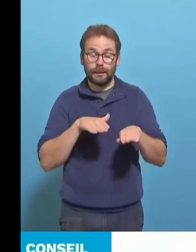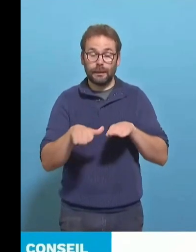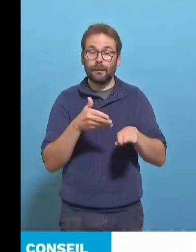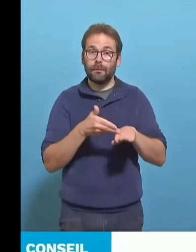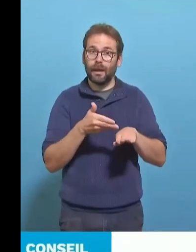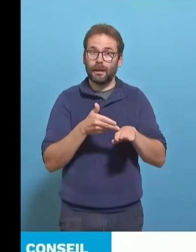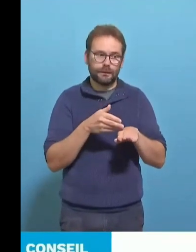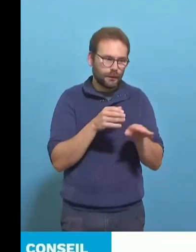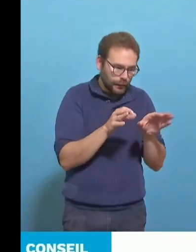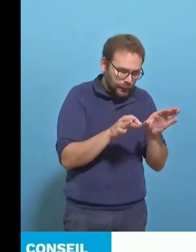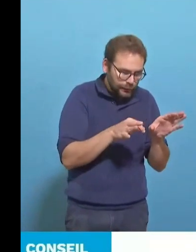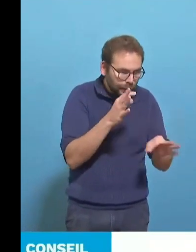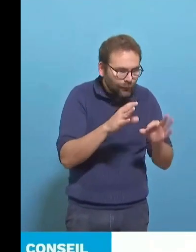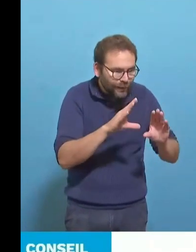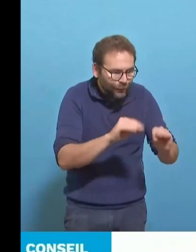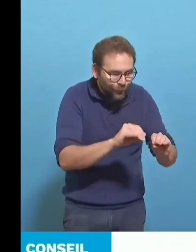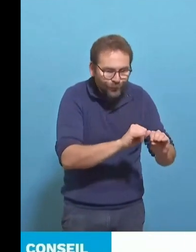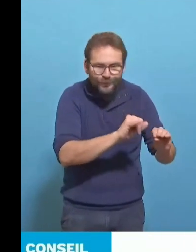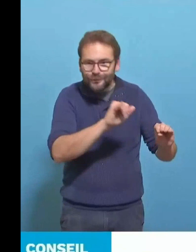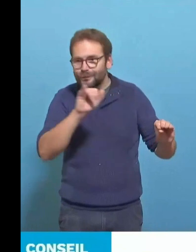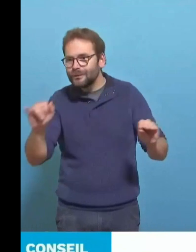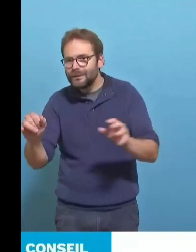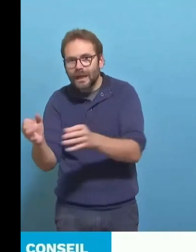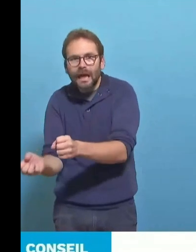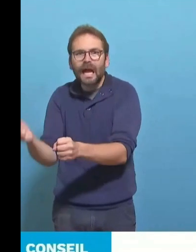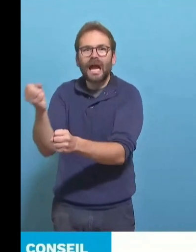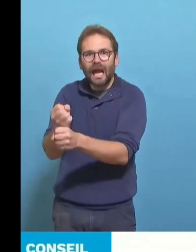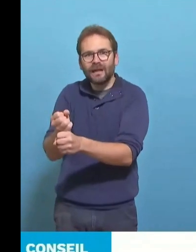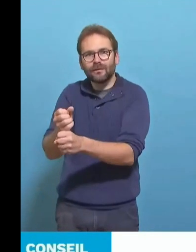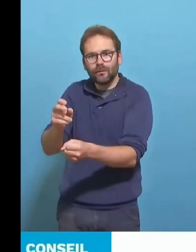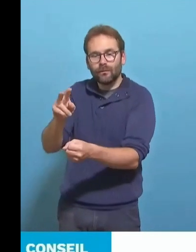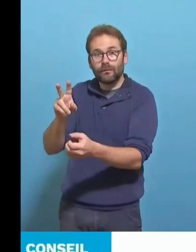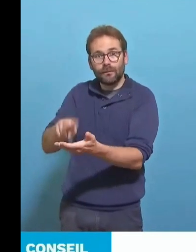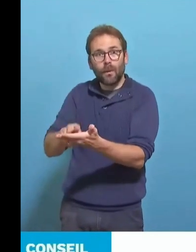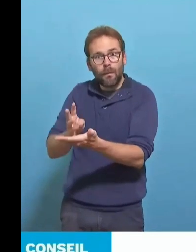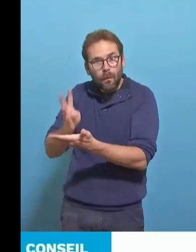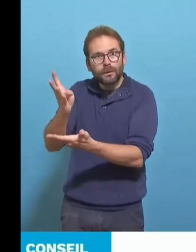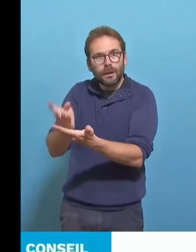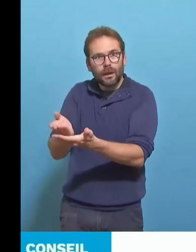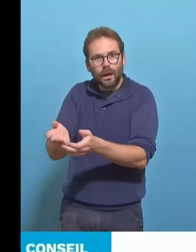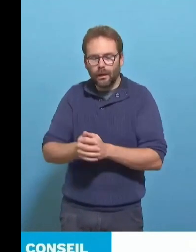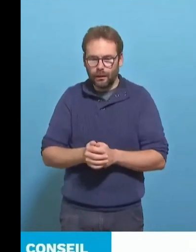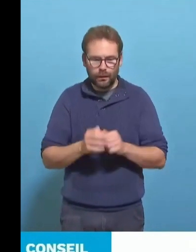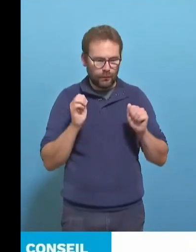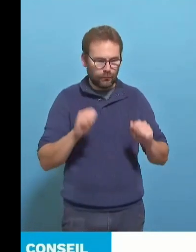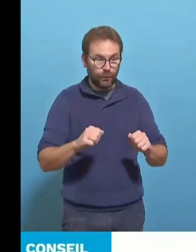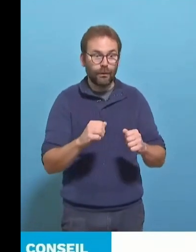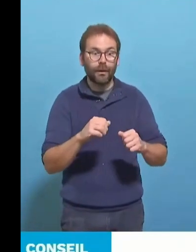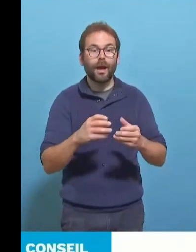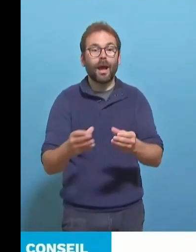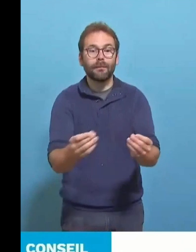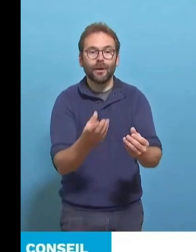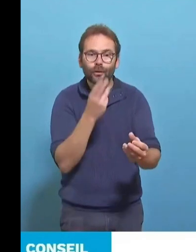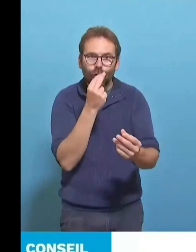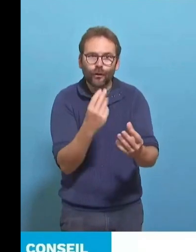phase de découverte des lieux jusqu'à la mise en œuvre des réalisations retenues, permet d'associer pleinement les Nantaises et les Nantais